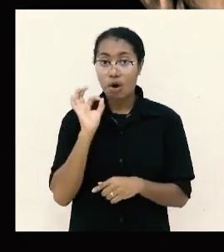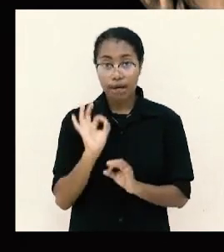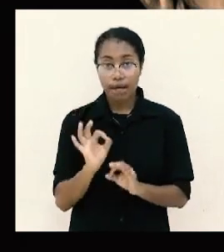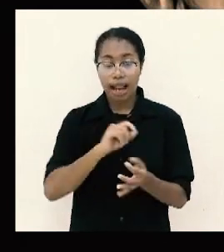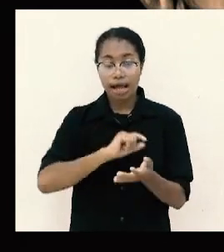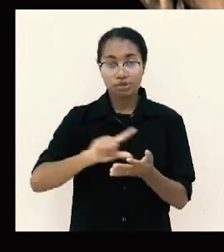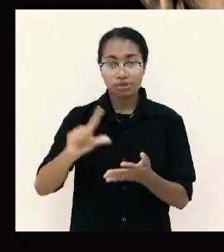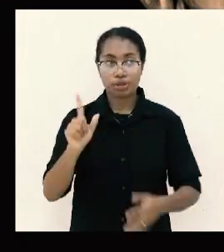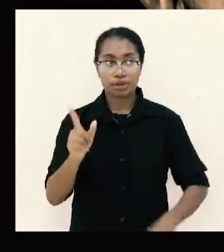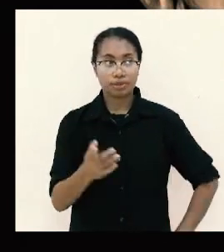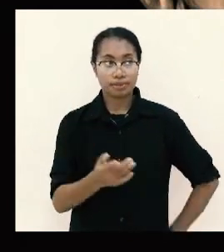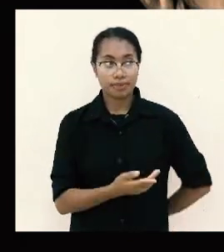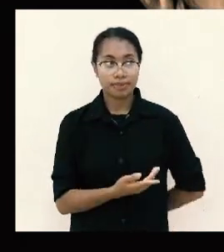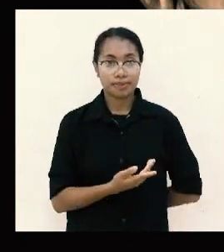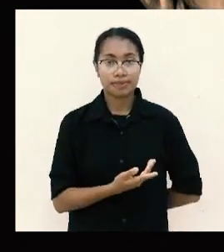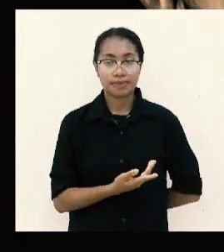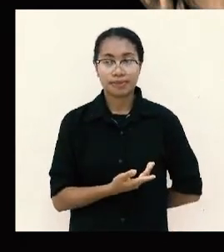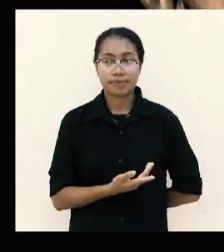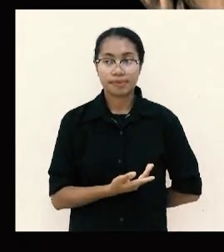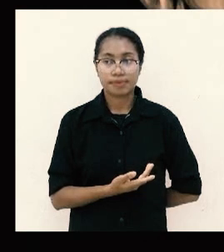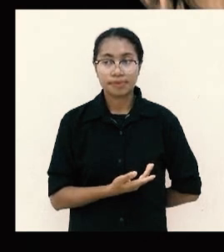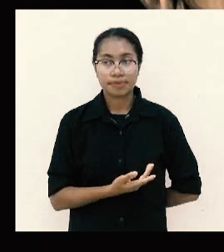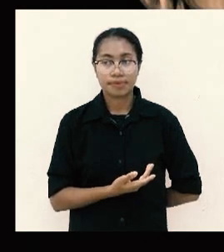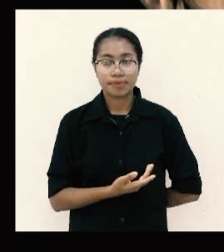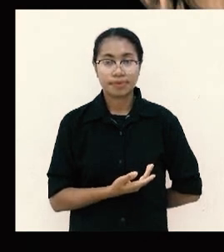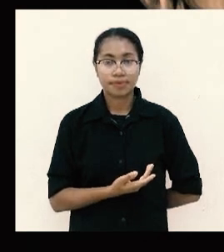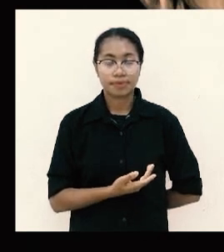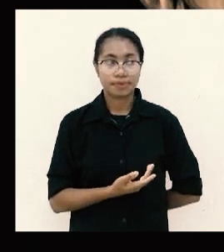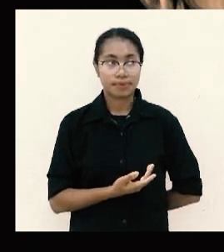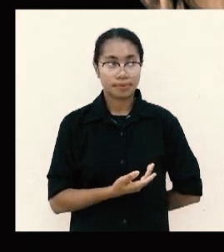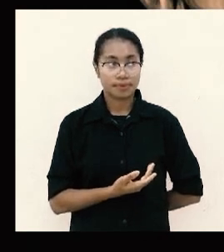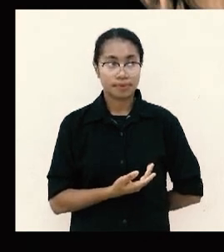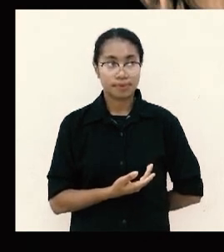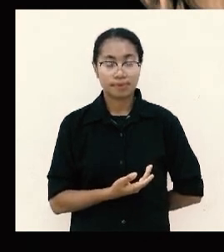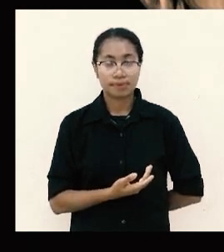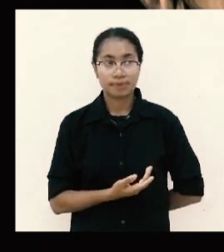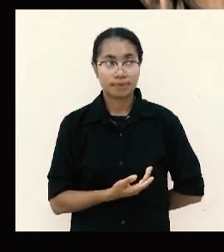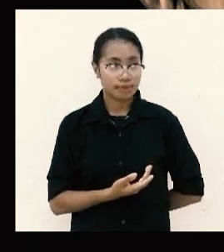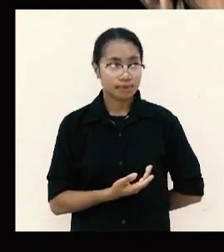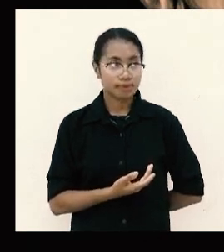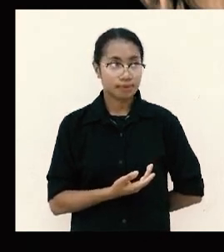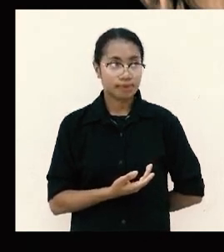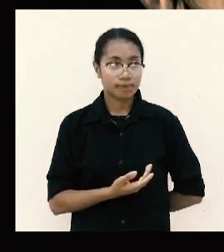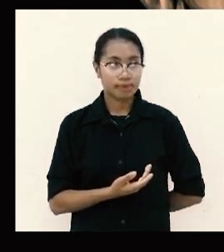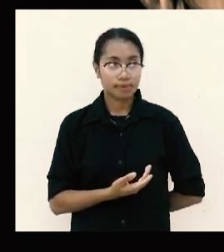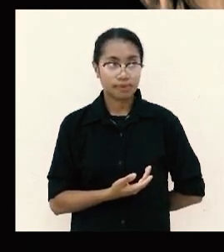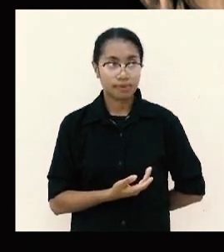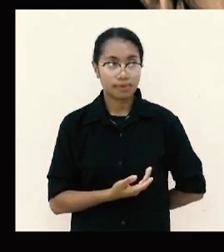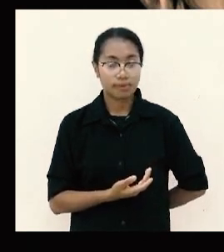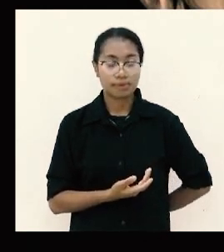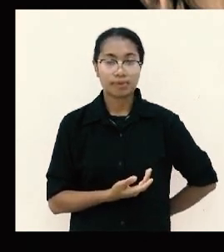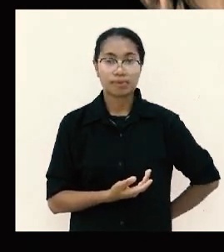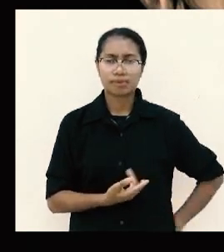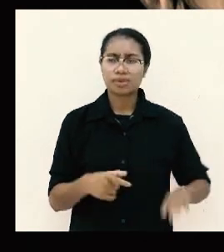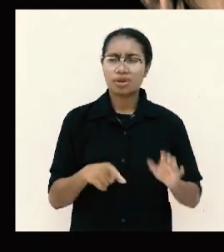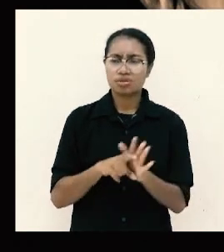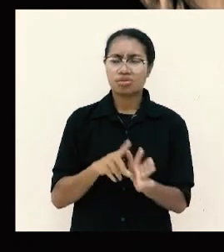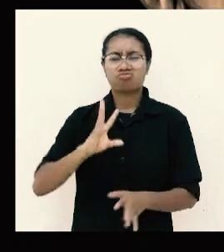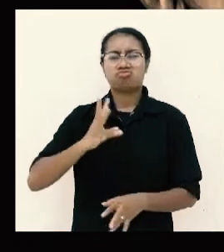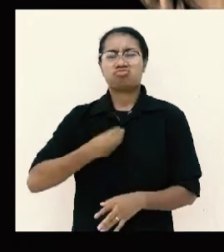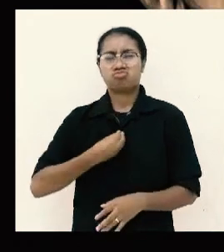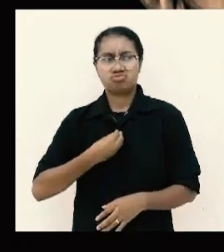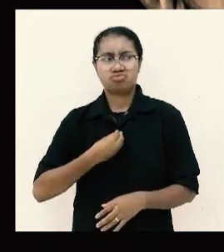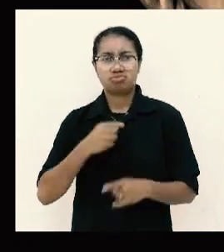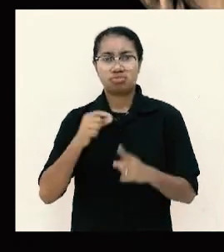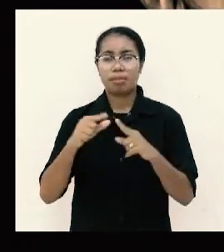hak untuk mengharapkan hal itu daripada kamu bukankah kami punya hak yang lebih besar maksudnya Paulus bilang saya punya hak untuk digaji